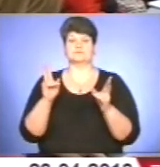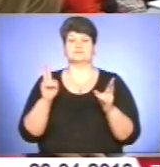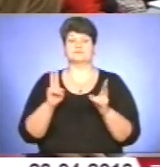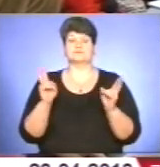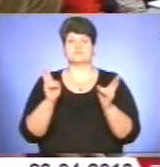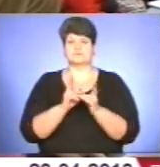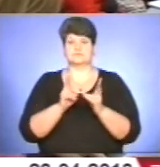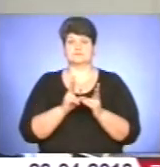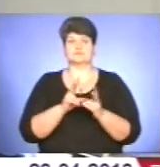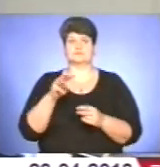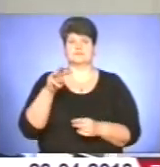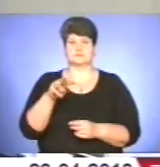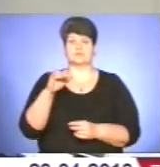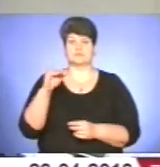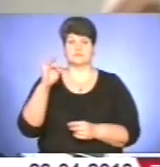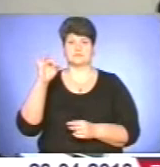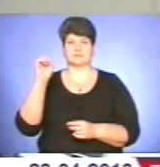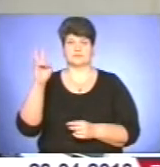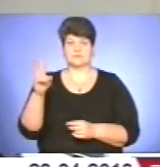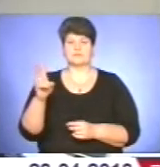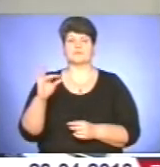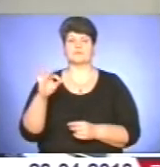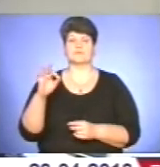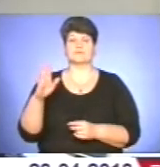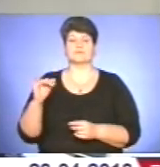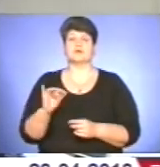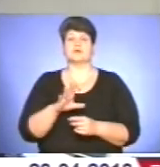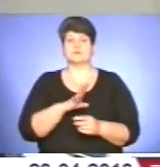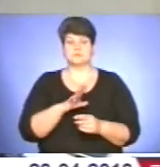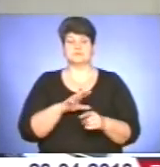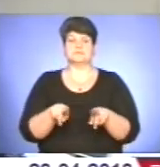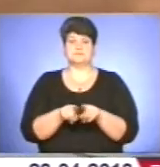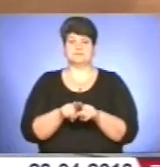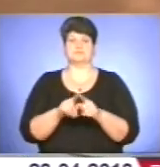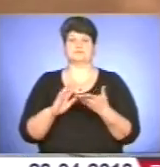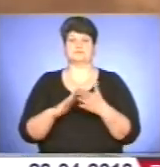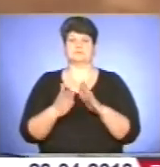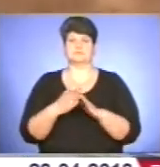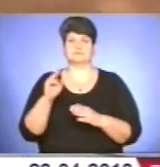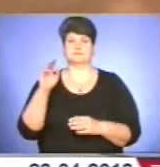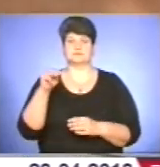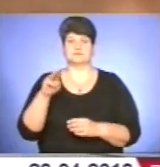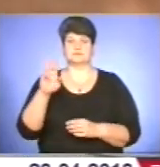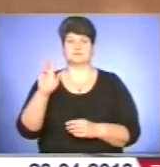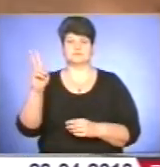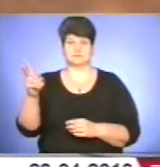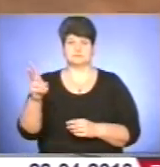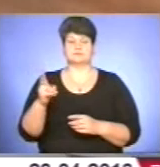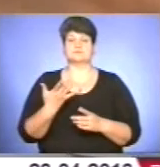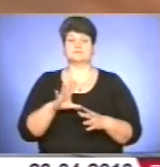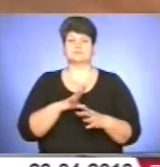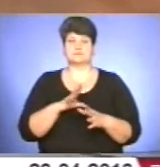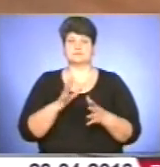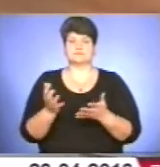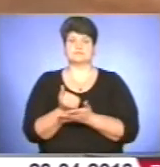ЄС Марією Юриковою, під час якої також йшлося про ситуацію із ТВК. Дійшли висновку, що у повноваженнях